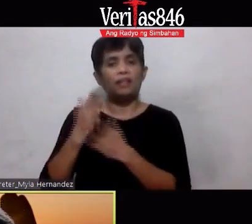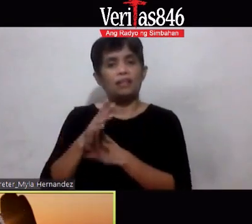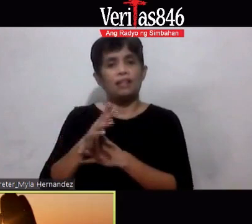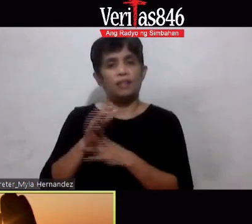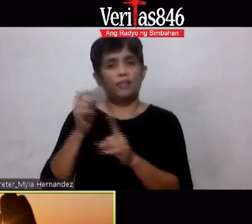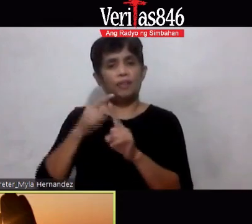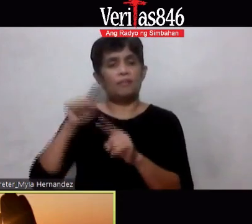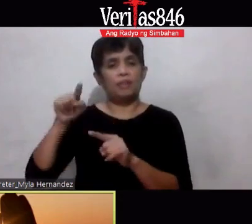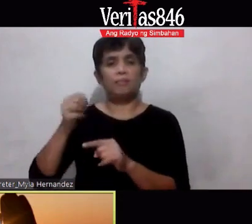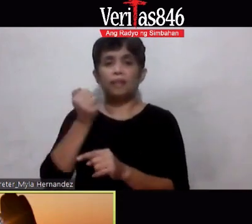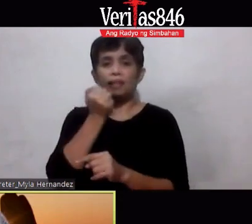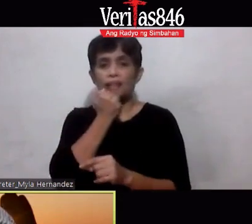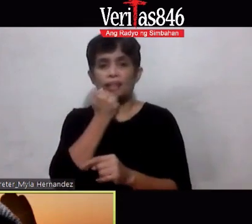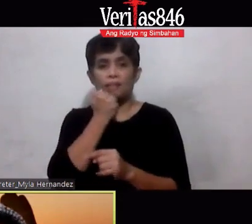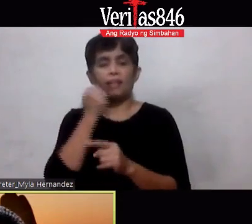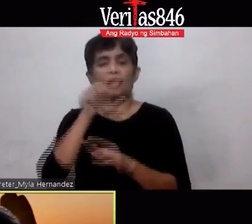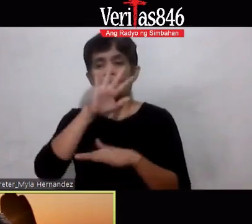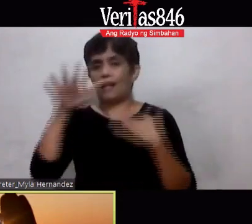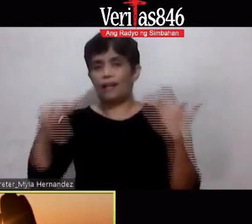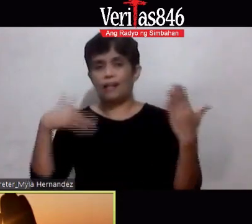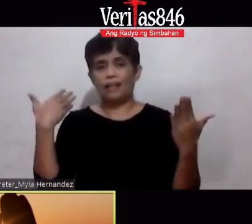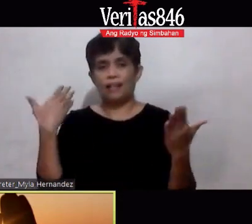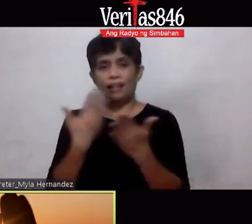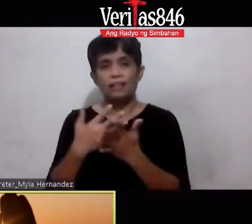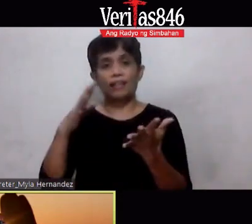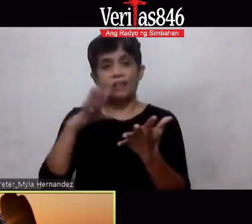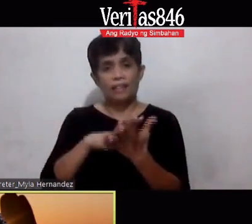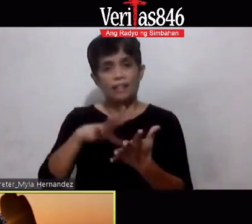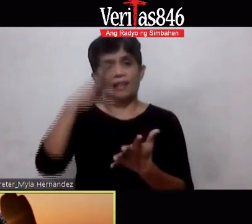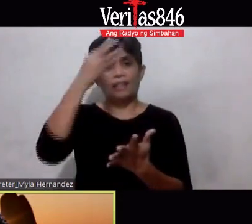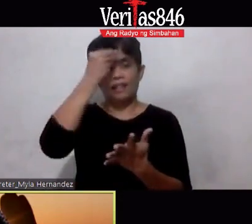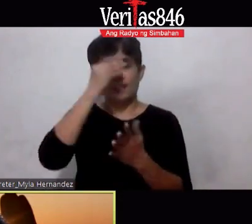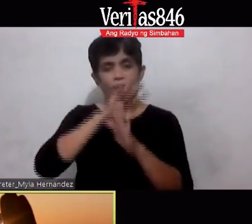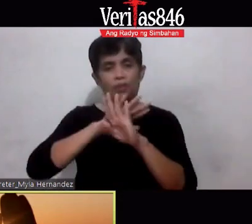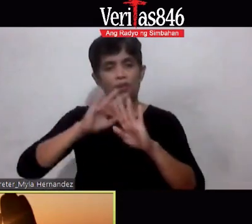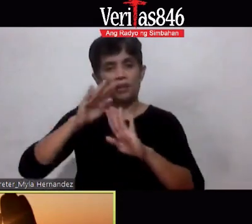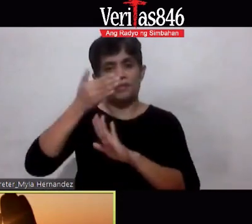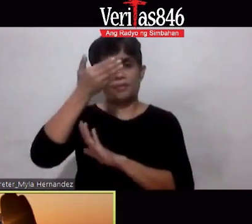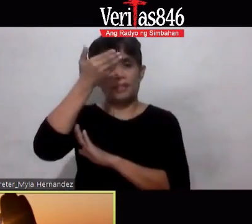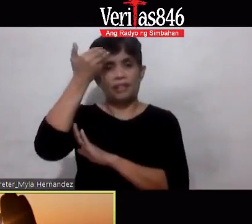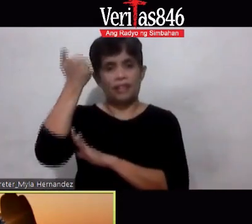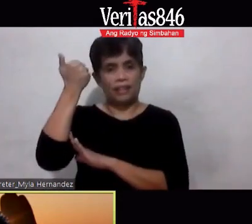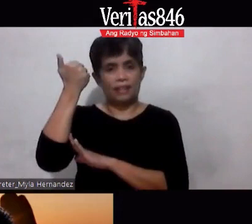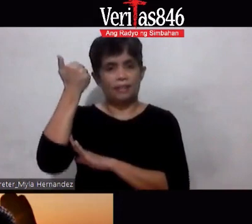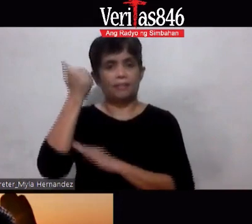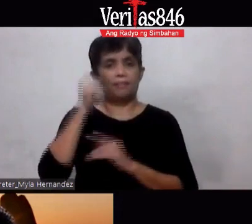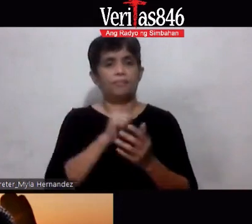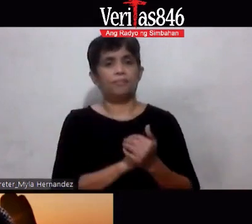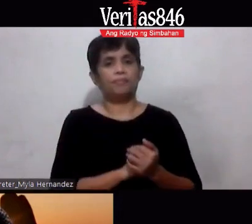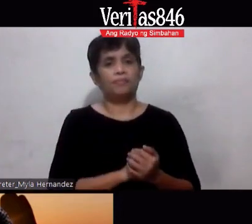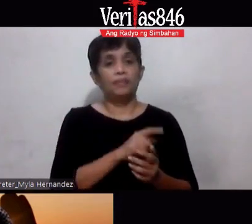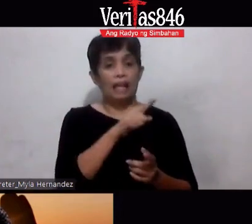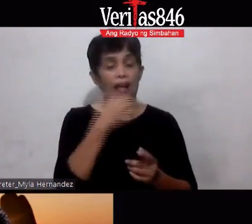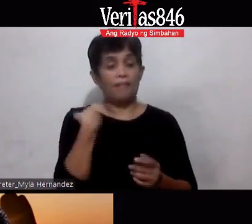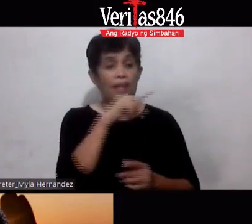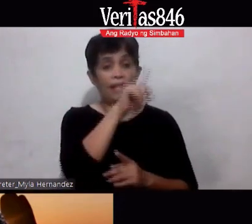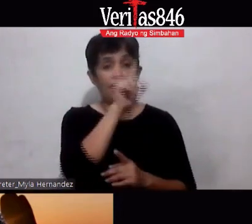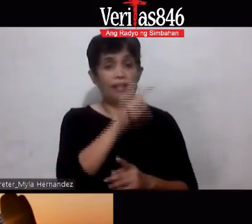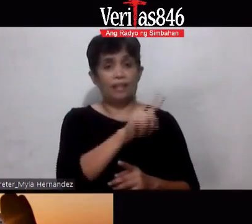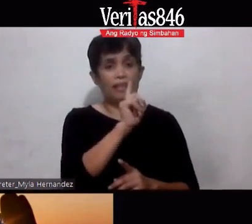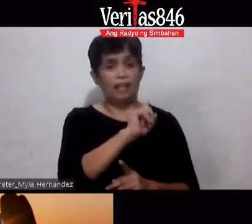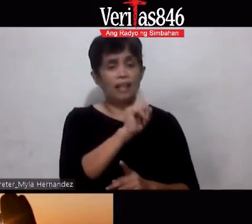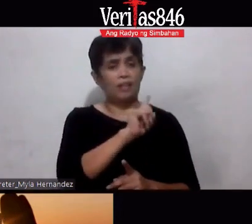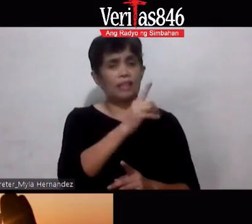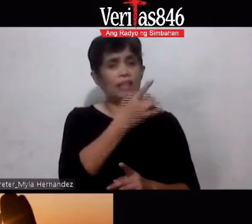sa ating mga pagkakamali lahat po ng ating natutunan ay huwag po nating kakalimutan go ahead yes may nagtatanong ano daw